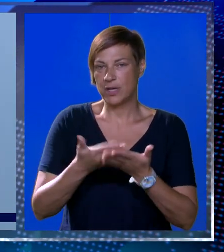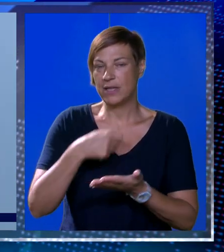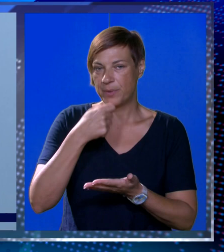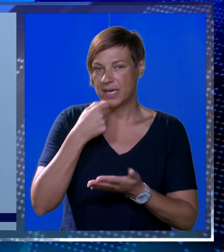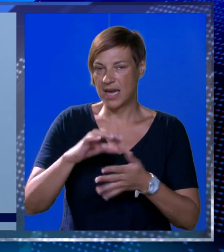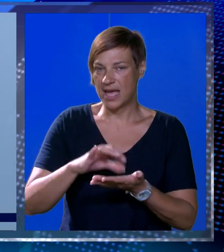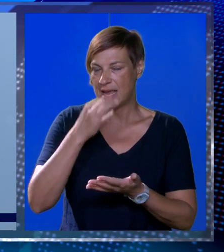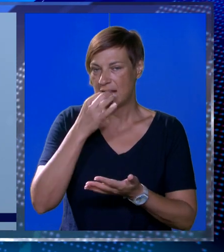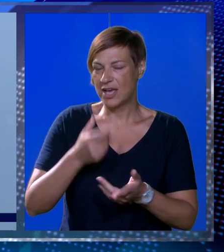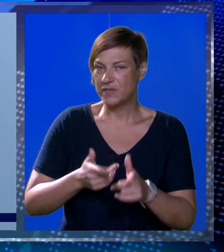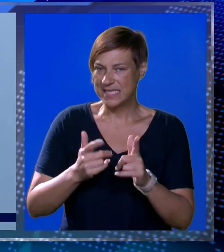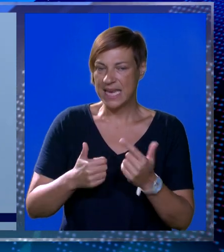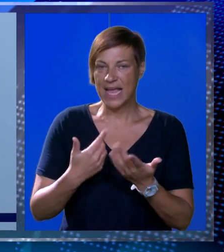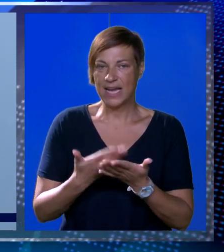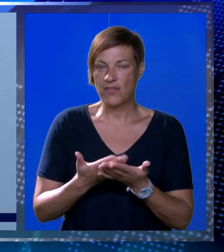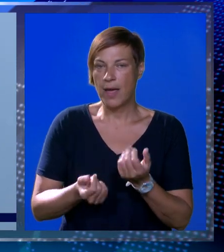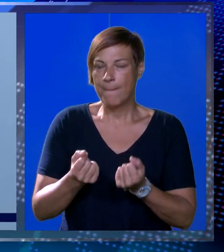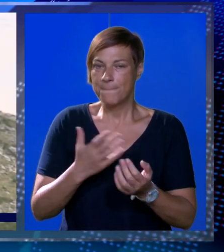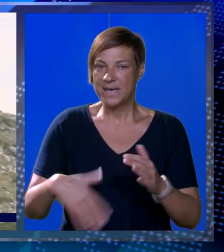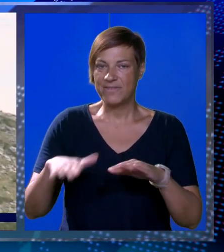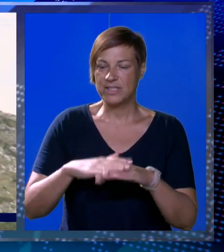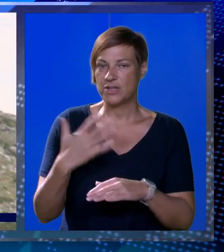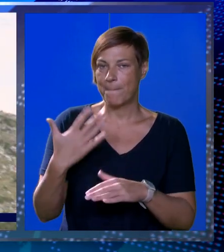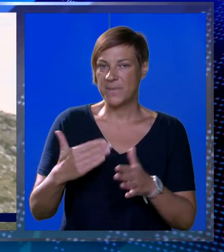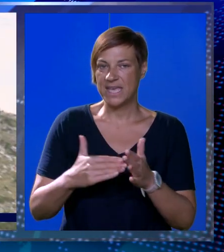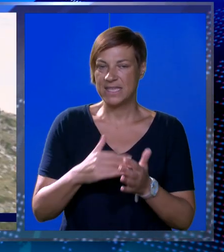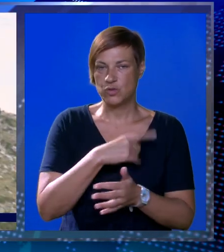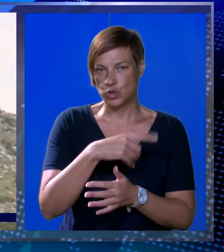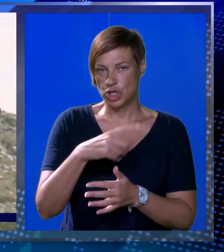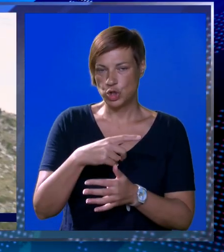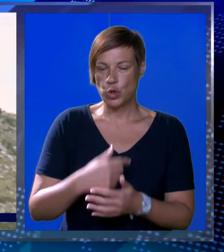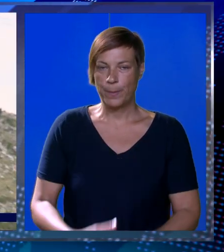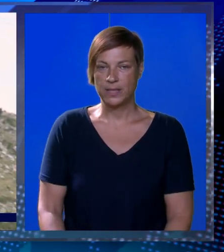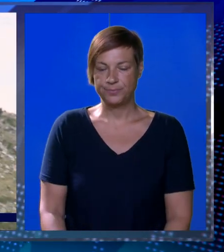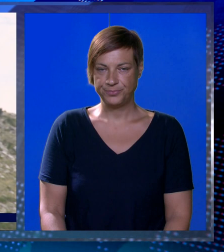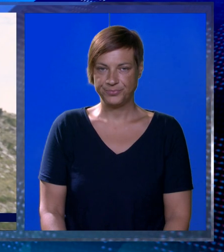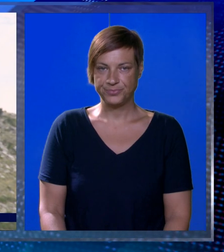dopremiti hrana, lijekovi i streljivo. Prevezli su više od 5000 osoba.